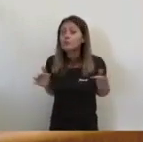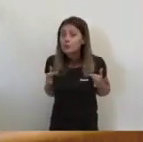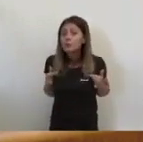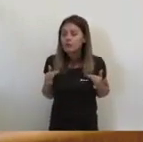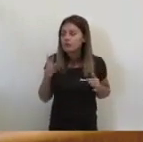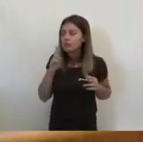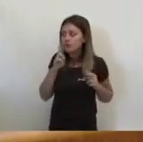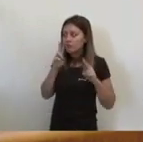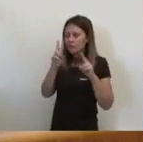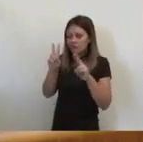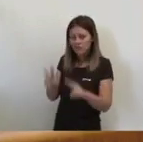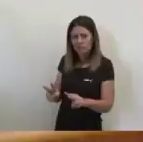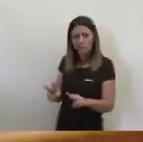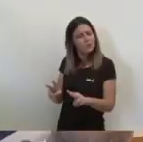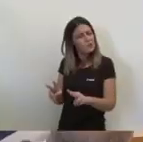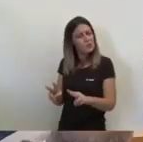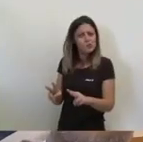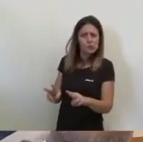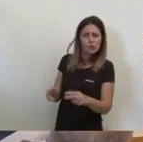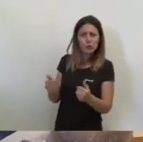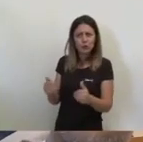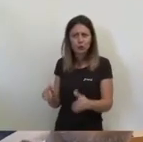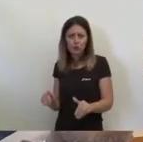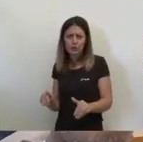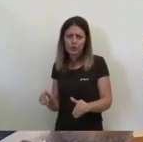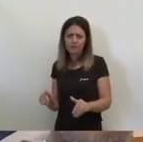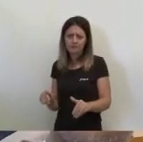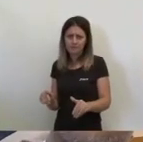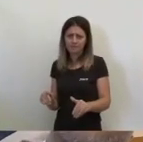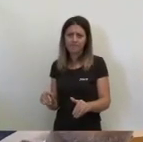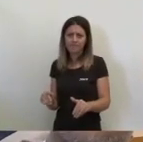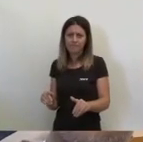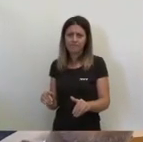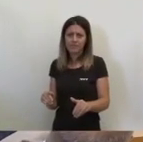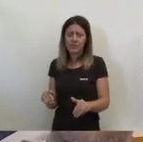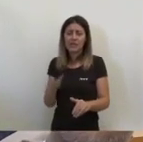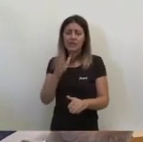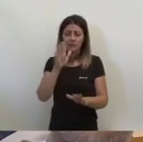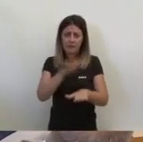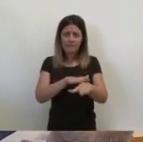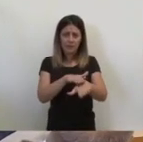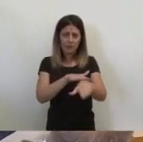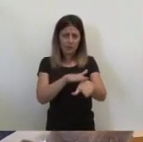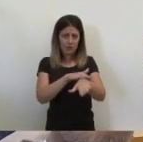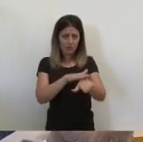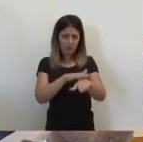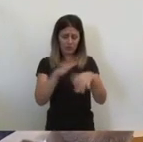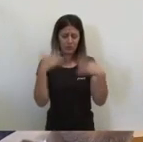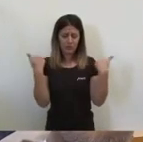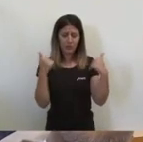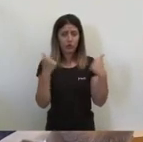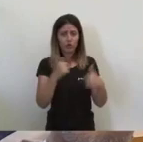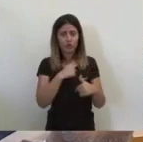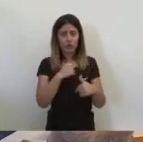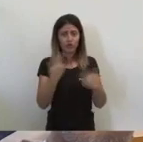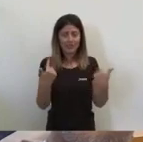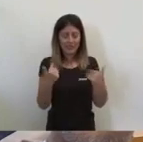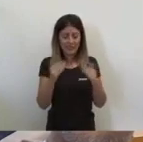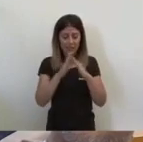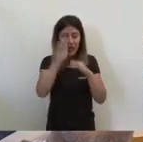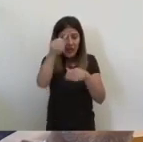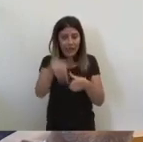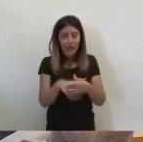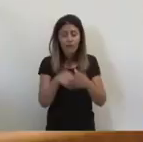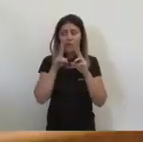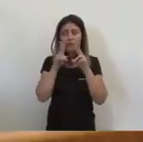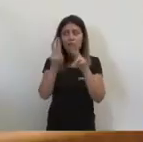veritat és que l vist una persona bastant normal. i és, van a perdonar-me, però és bastant notícia perquè jo des d'aquesta casa el que he vist